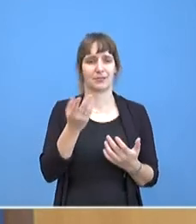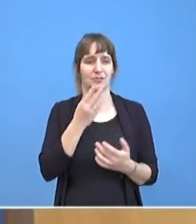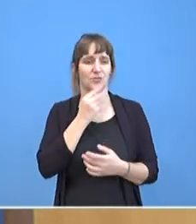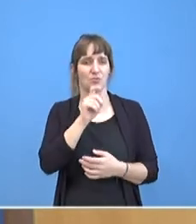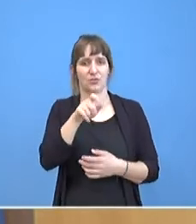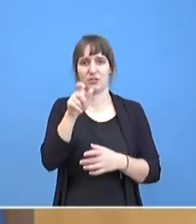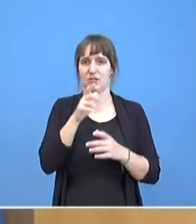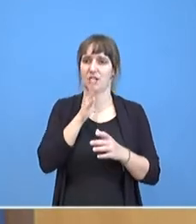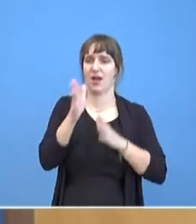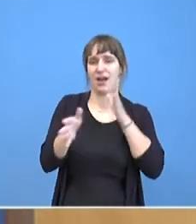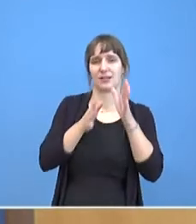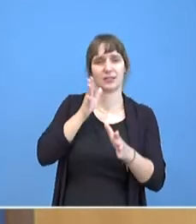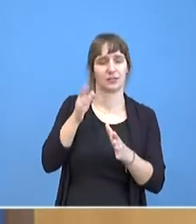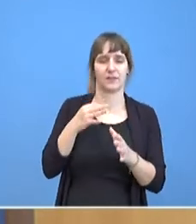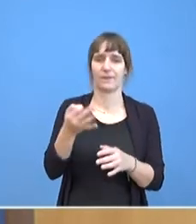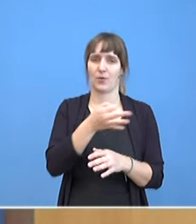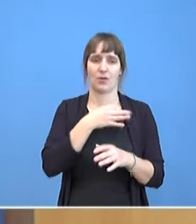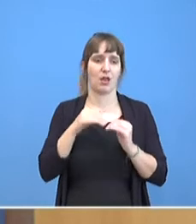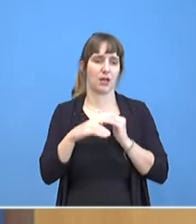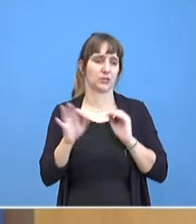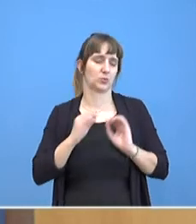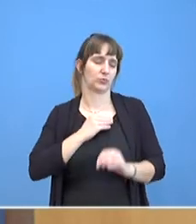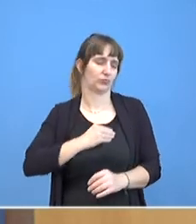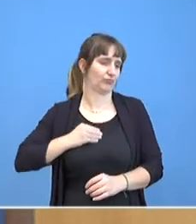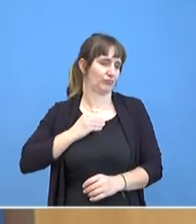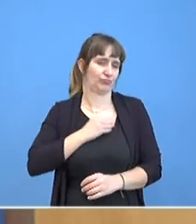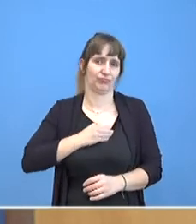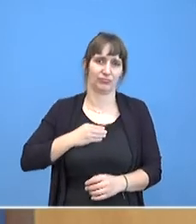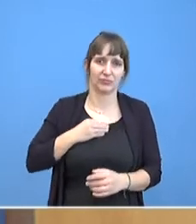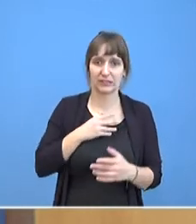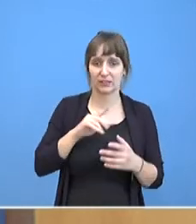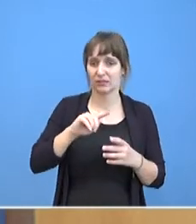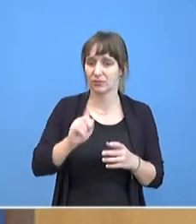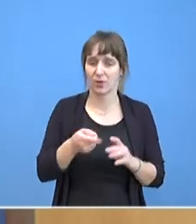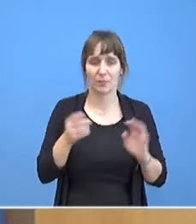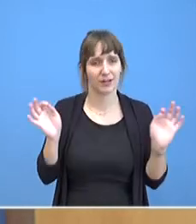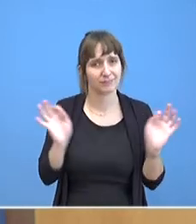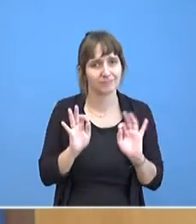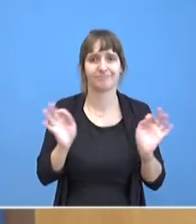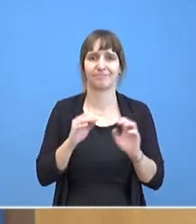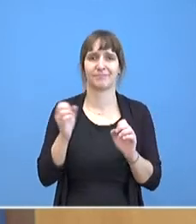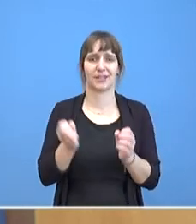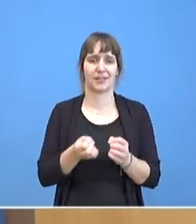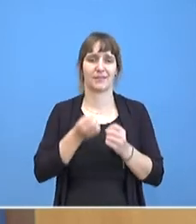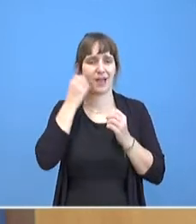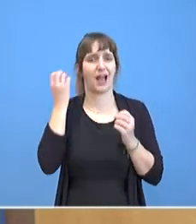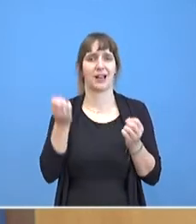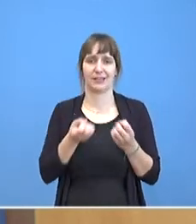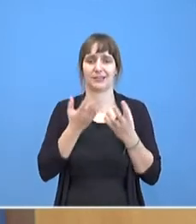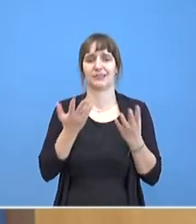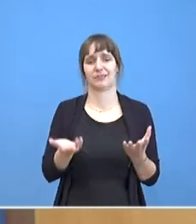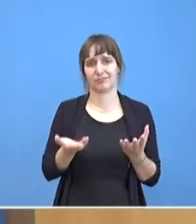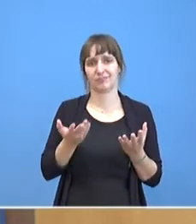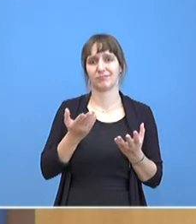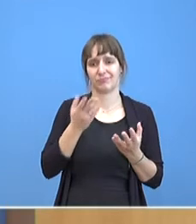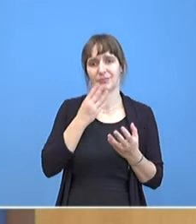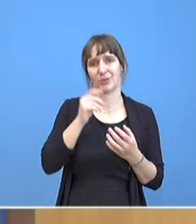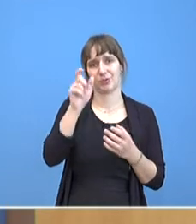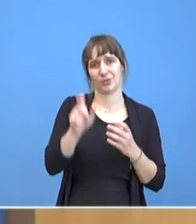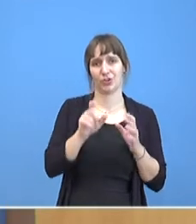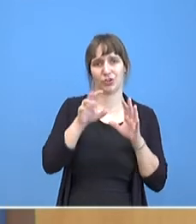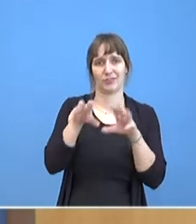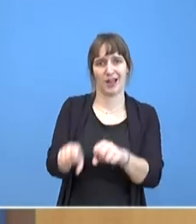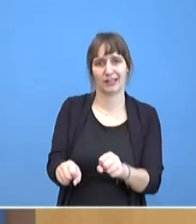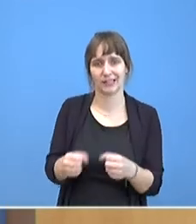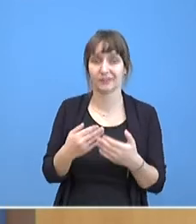eine Schande für unser Land ist. Dass wir erneut eine schreckliche Gewalttat gegen einen jüdischen Bürger erleben mussten und das mitten in Hamburg. Und